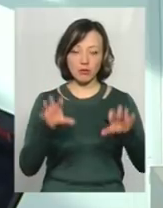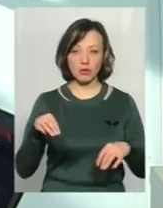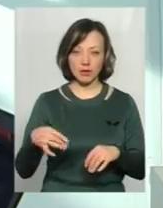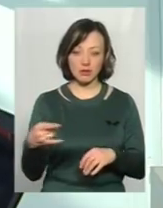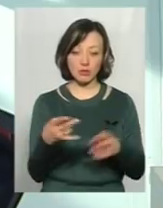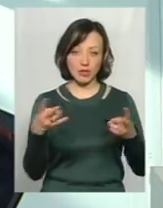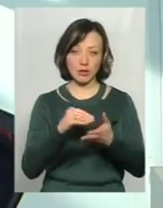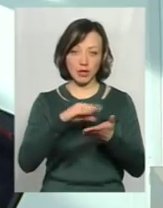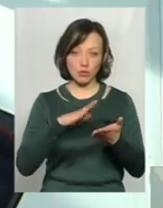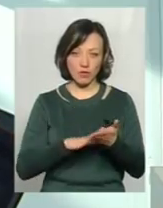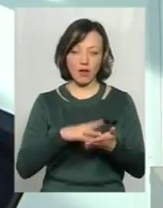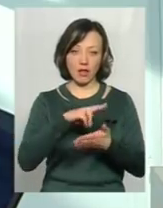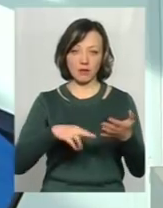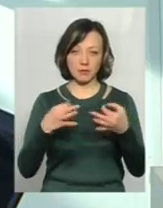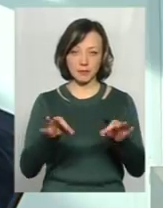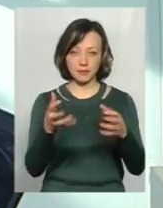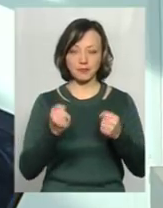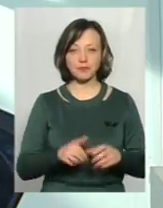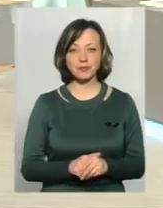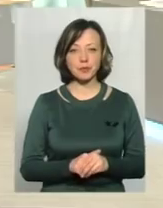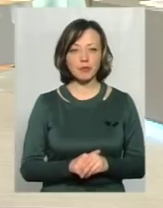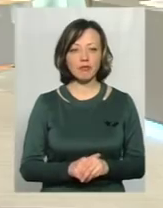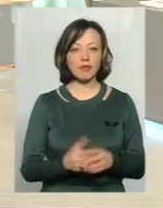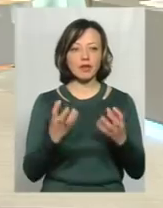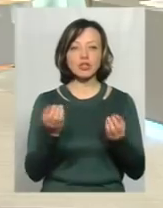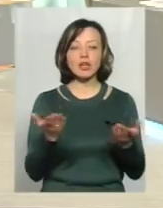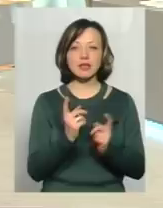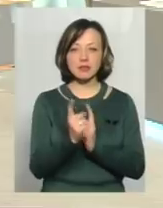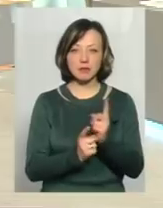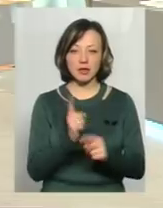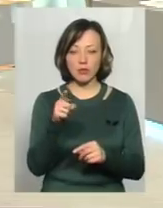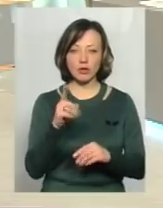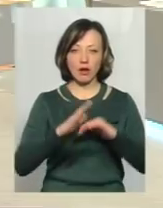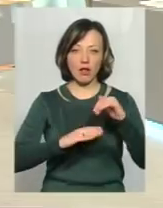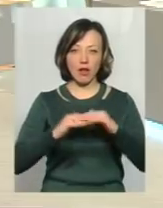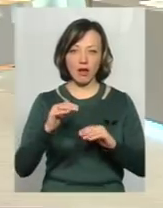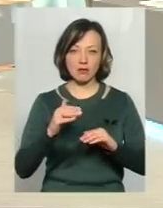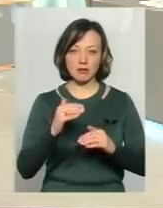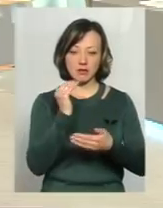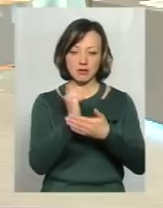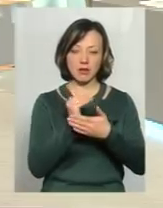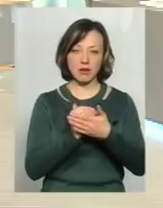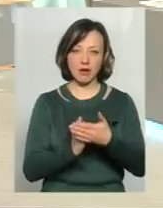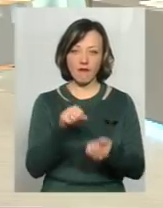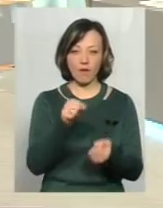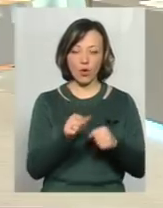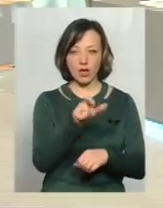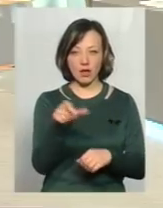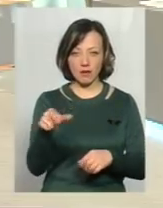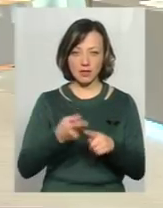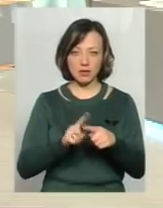реєструватися. Яких ще змін очікувати? Там буде класність водії вже відповідно цим законом передбачатися